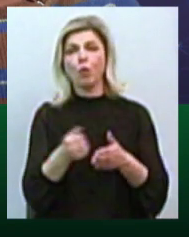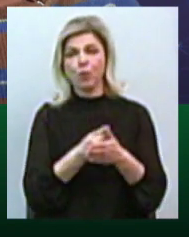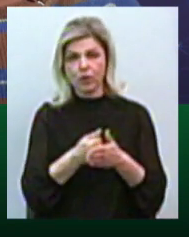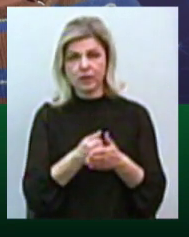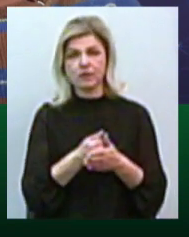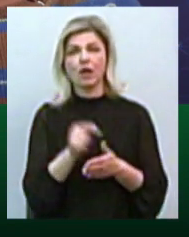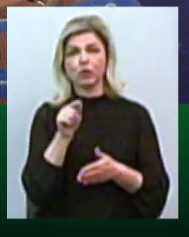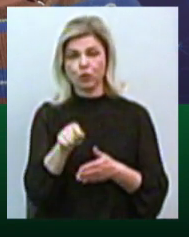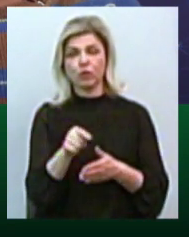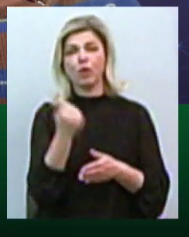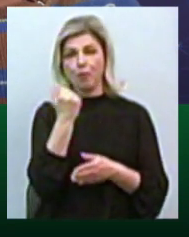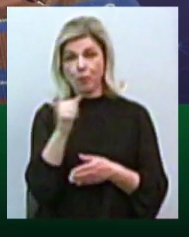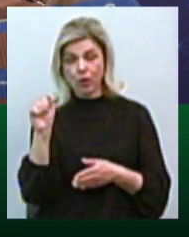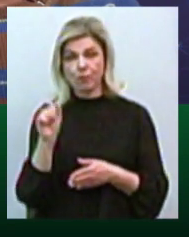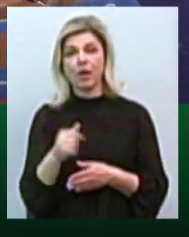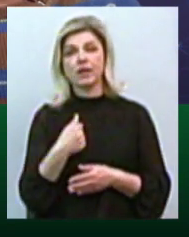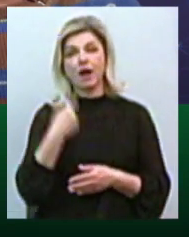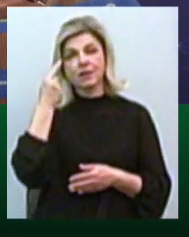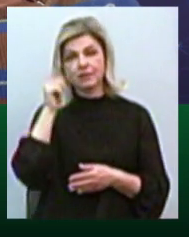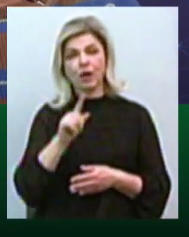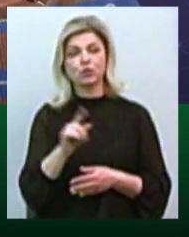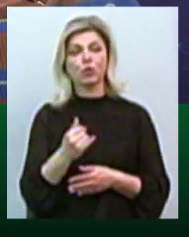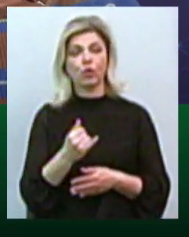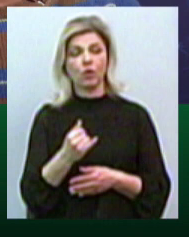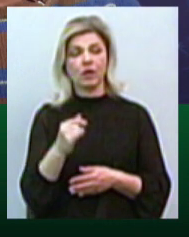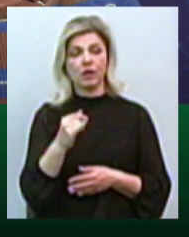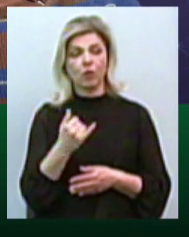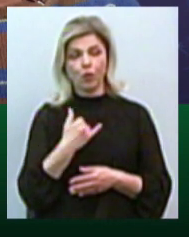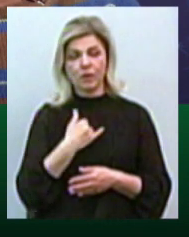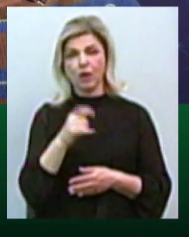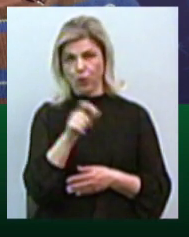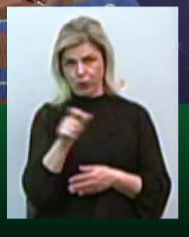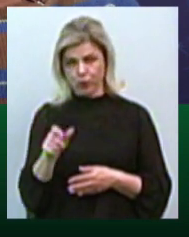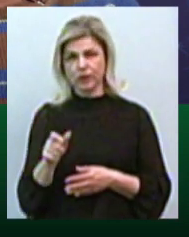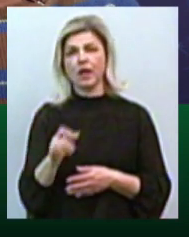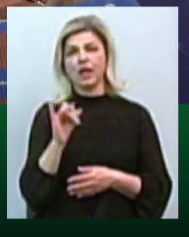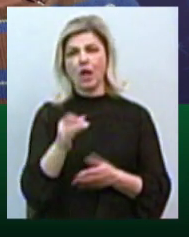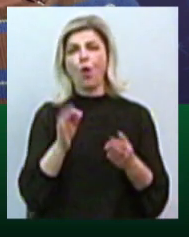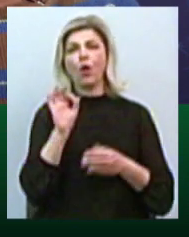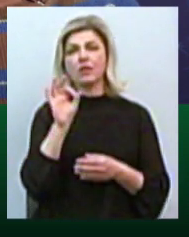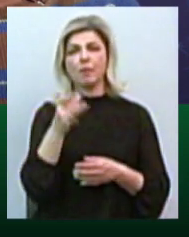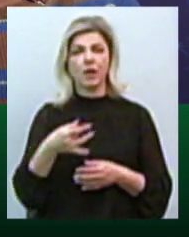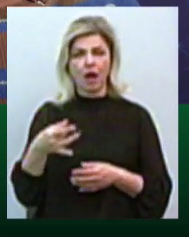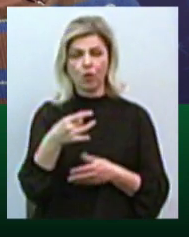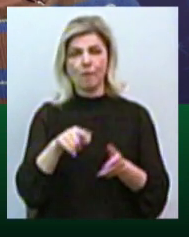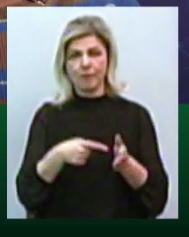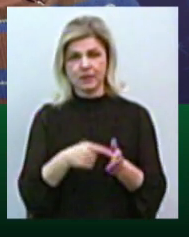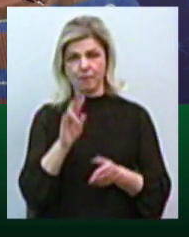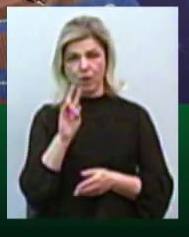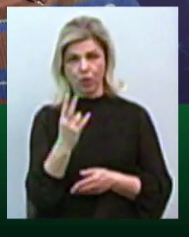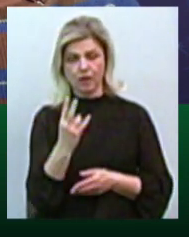поборе. Я знаю, що в мене за спиною океанівці, за мною корабельний район, за мною місто Миколаїв,